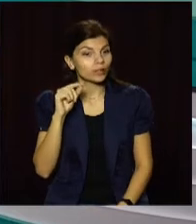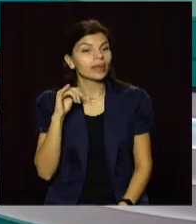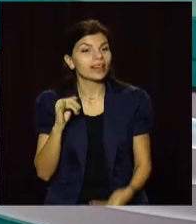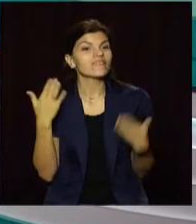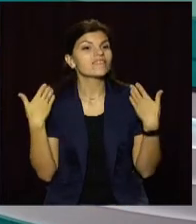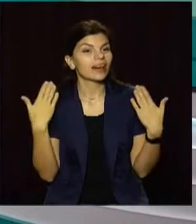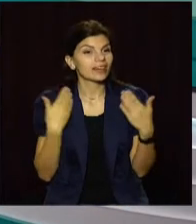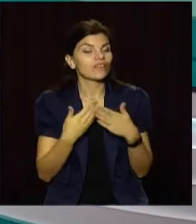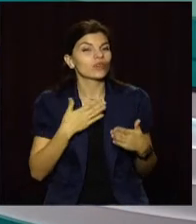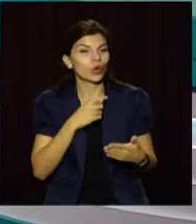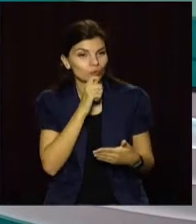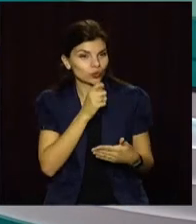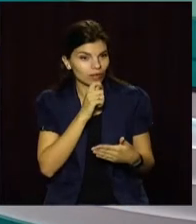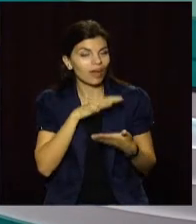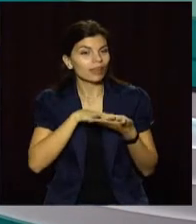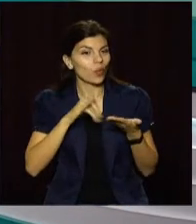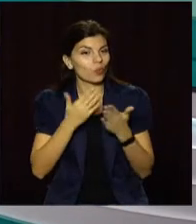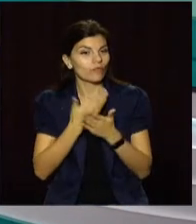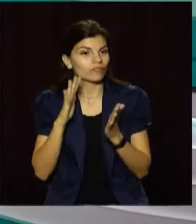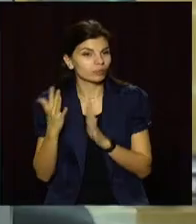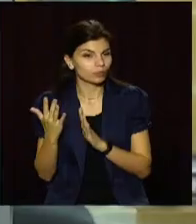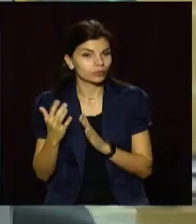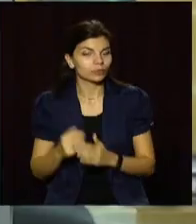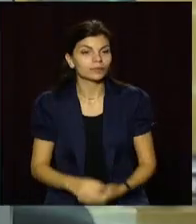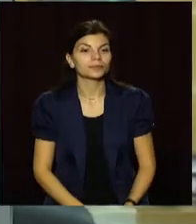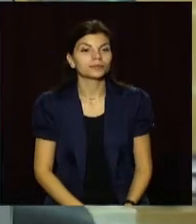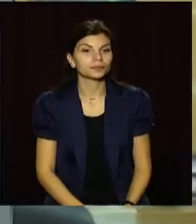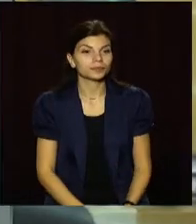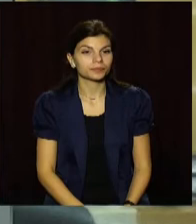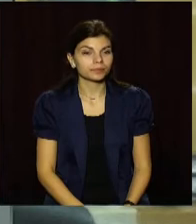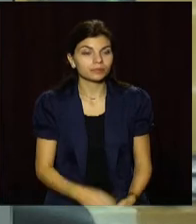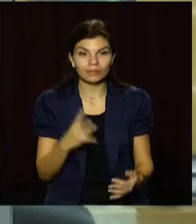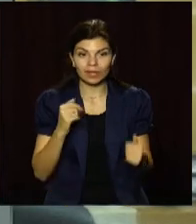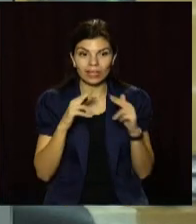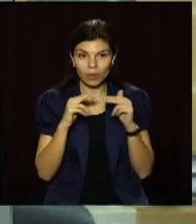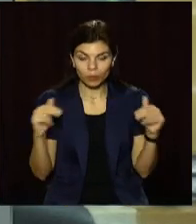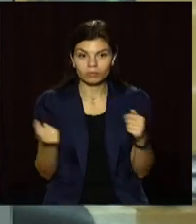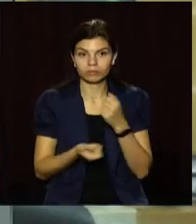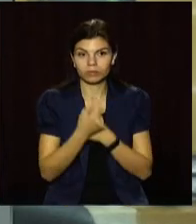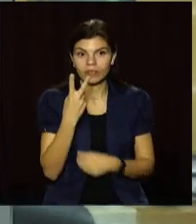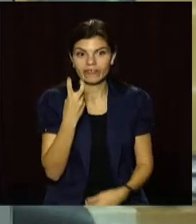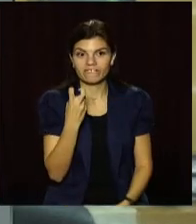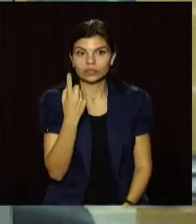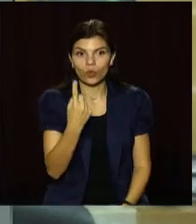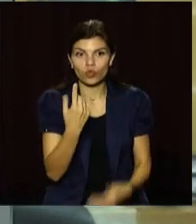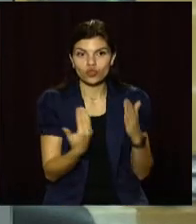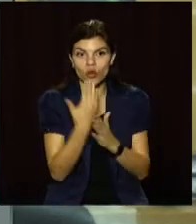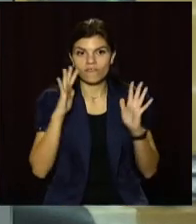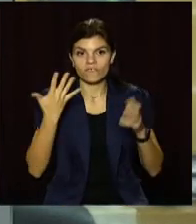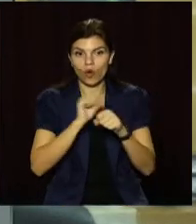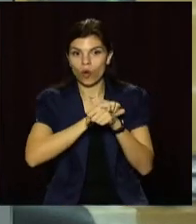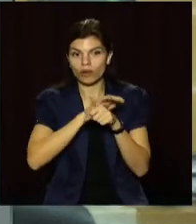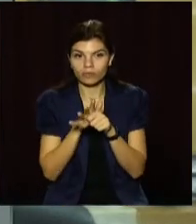вихідних від наших журналістів – далі у випуску. На Дніпропетровщині виявили 201 новий випадок COVID